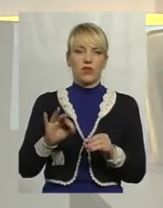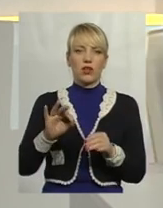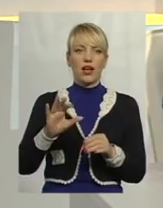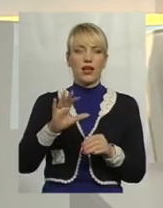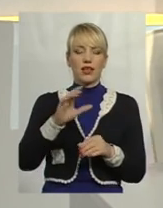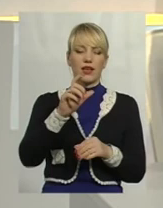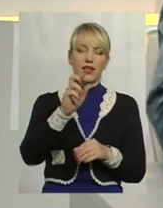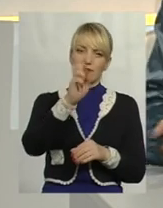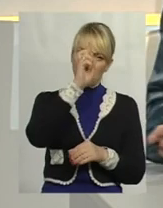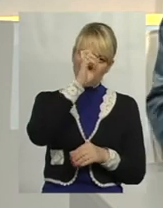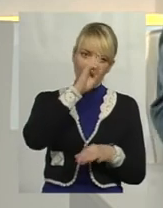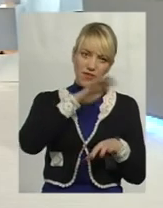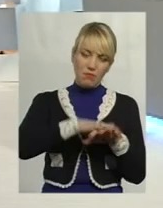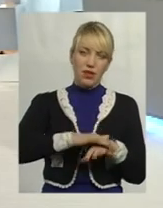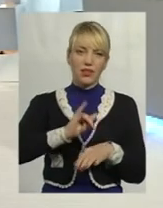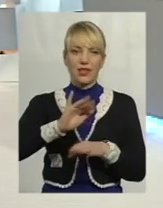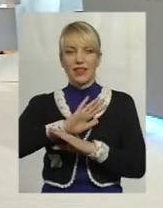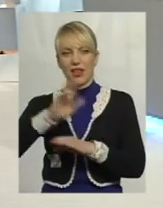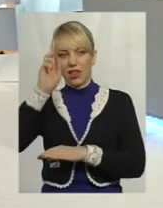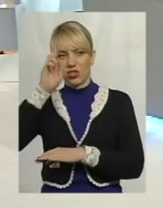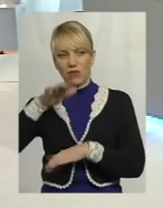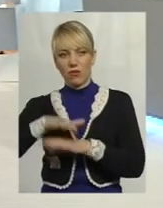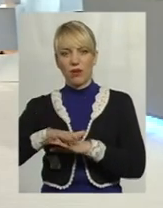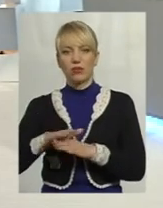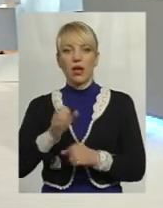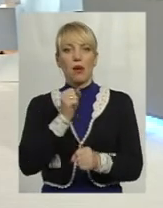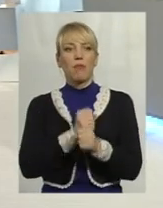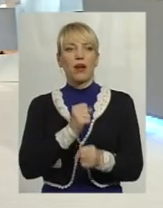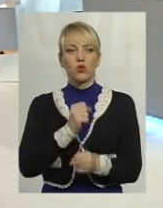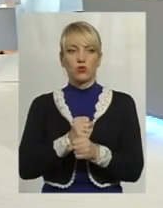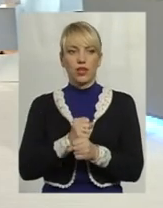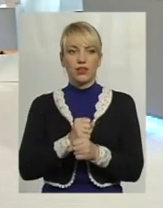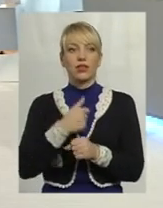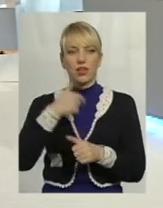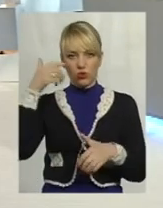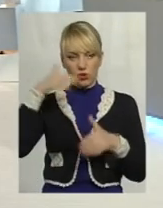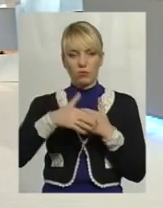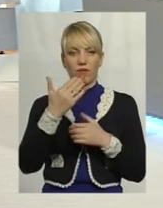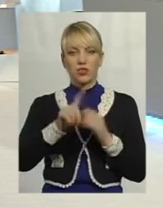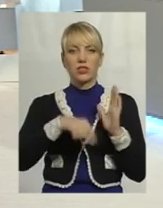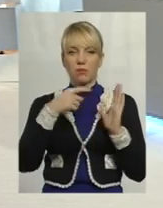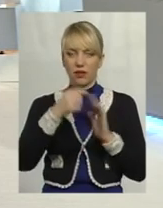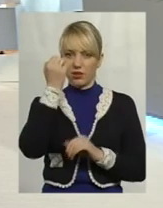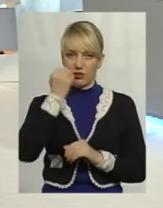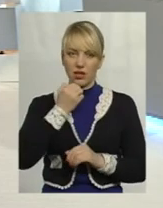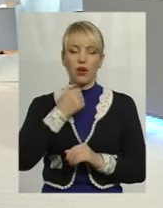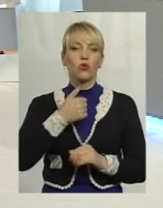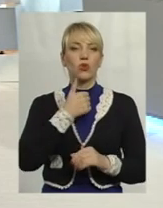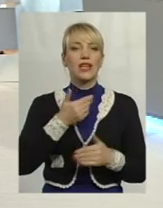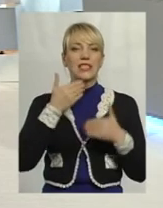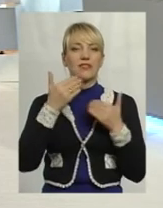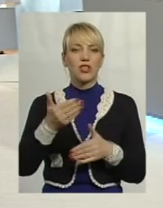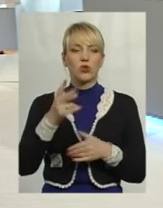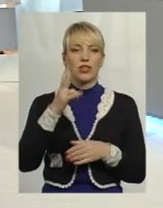державного банку, і недержавного, і працювати? Я зрозумів запитання, дякую. Звернутися на